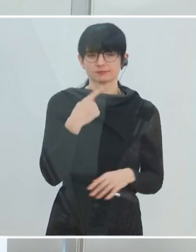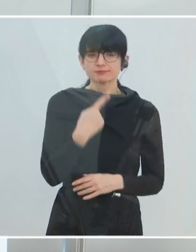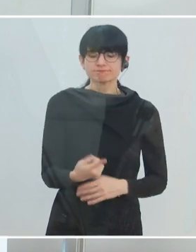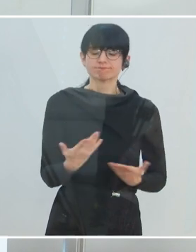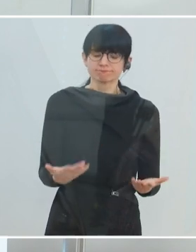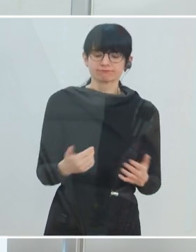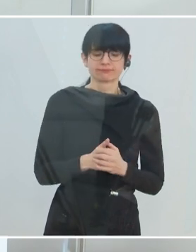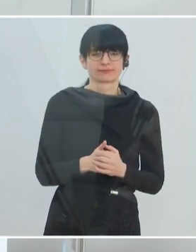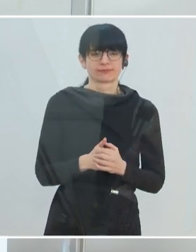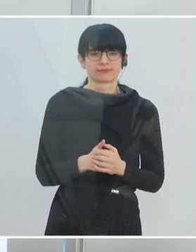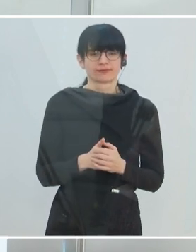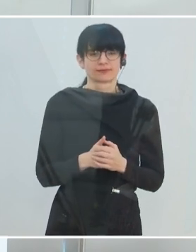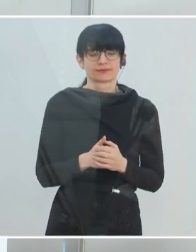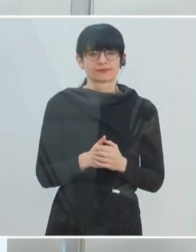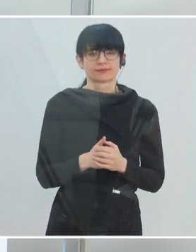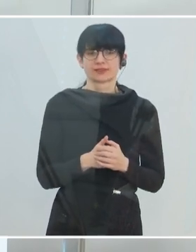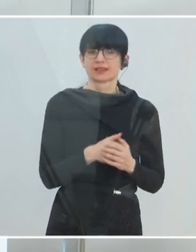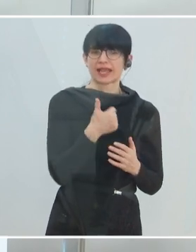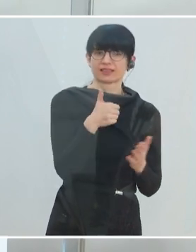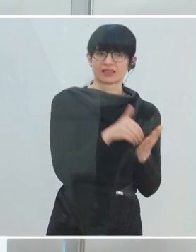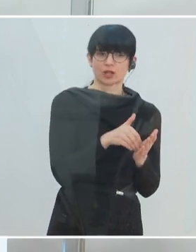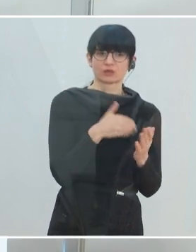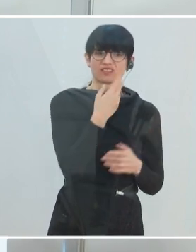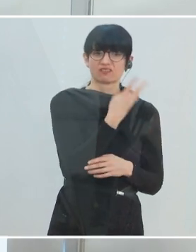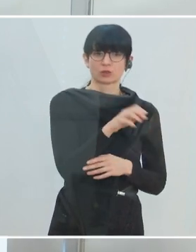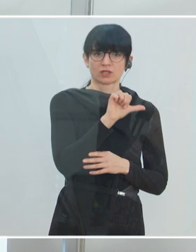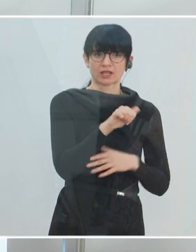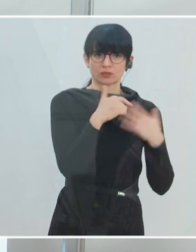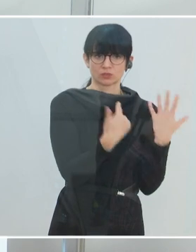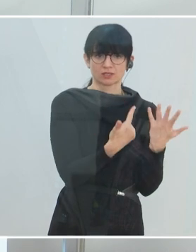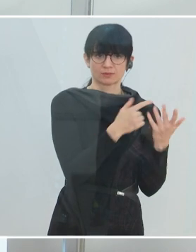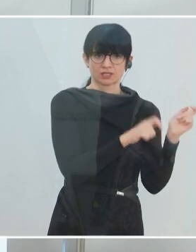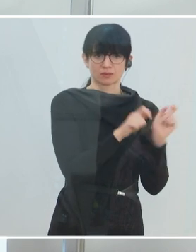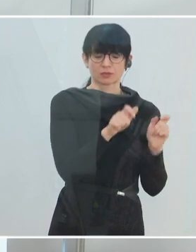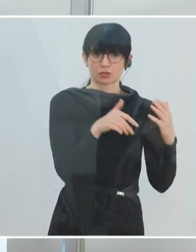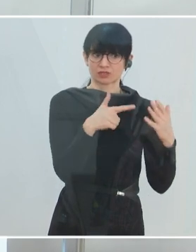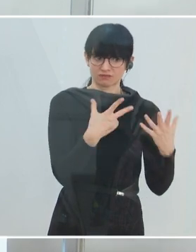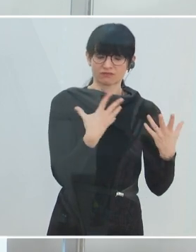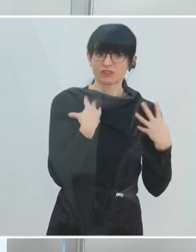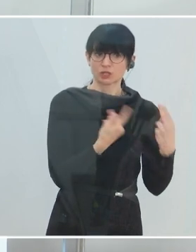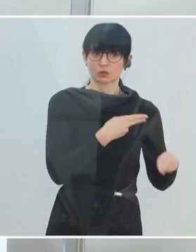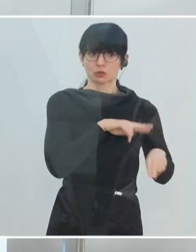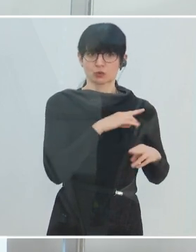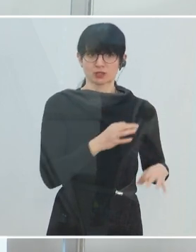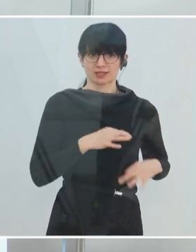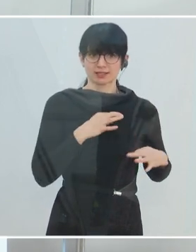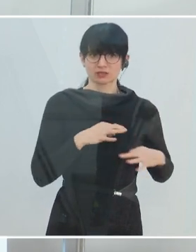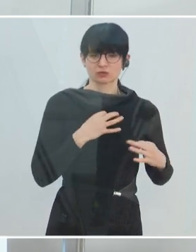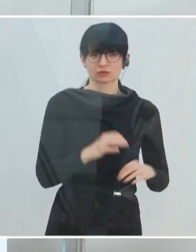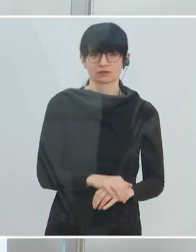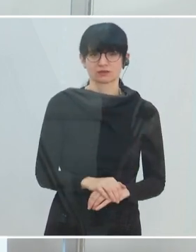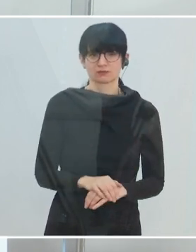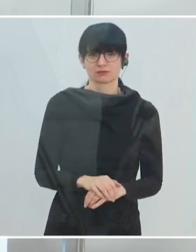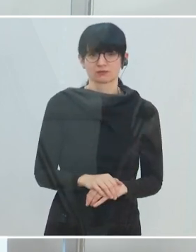ehrlich sagen. Dem stehen gegenüber 1.471 Neugenesene. Was heißt das in aktiven